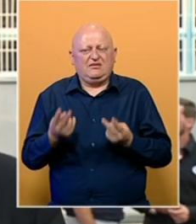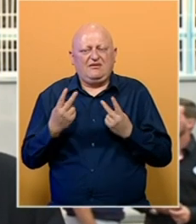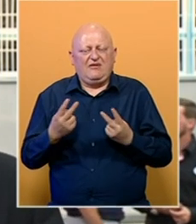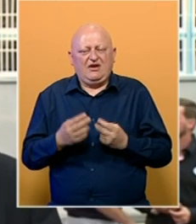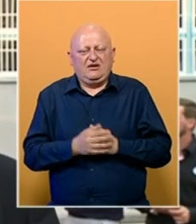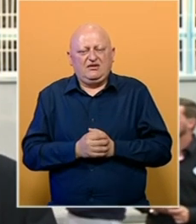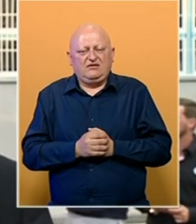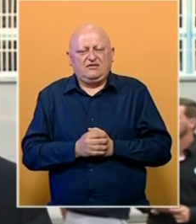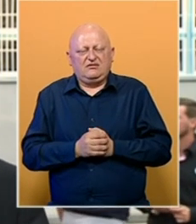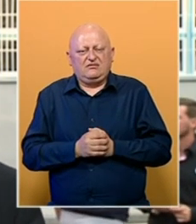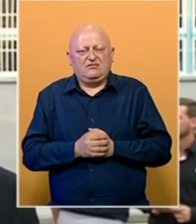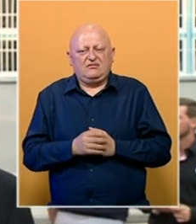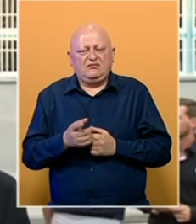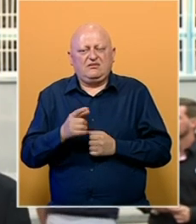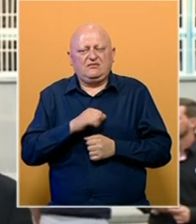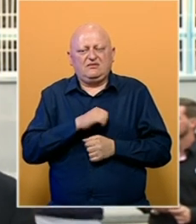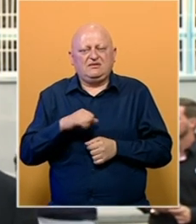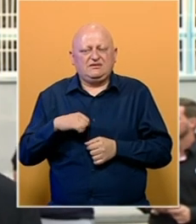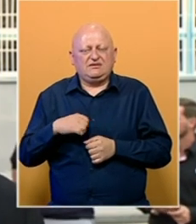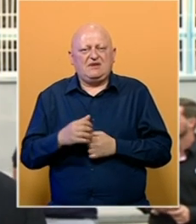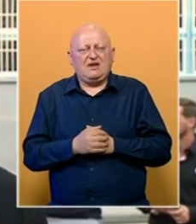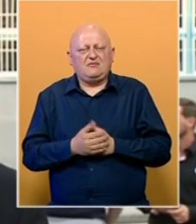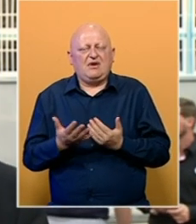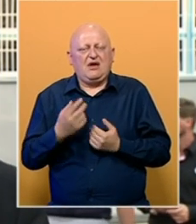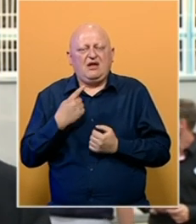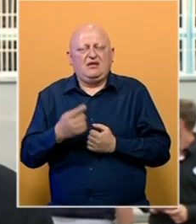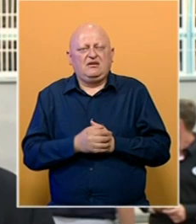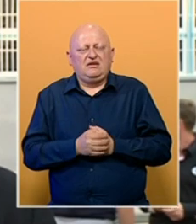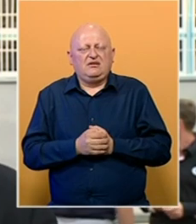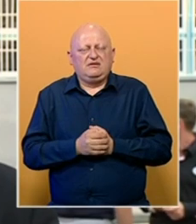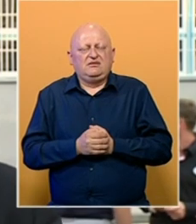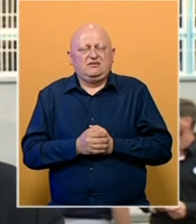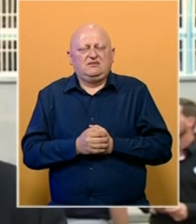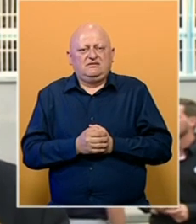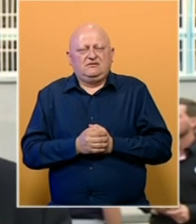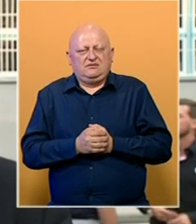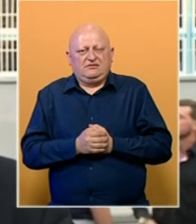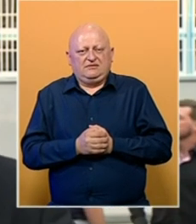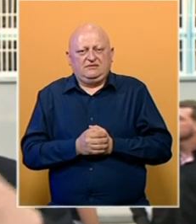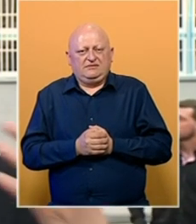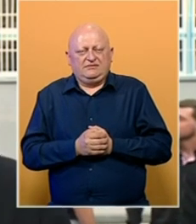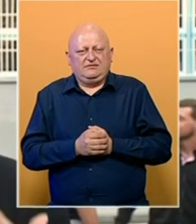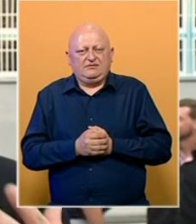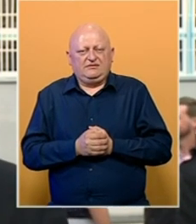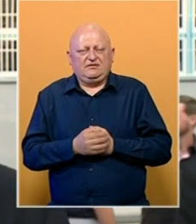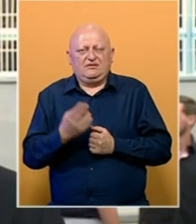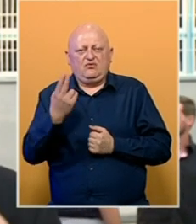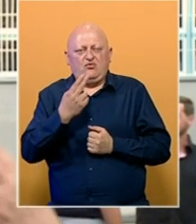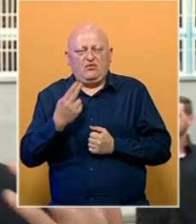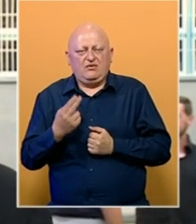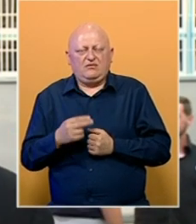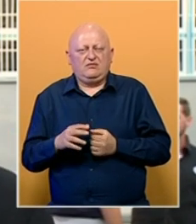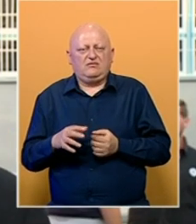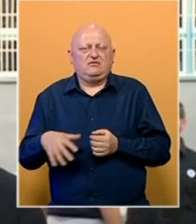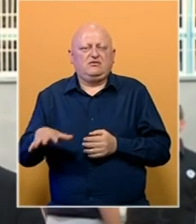je Nik, budući da je i sam, kako bih rekao, umjetnik i u